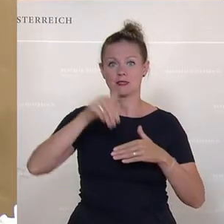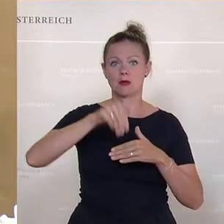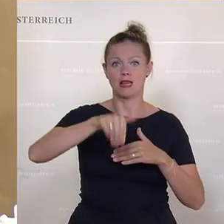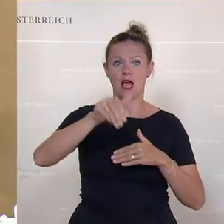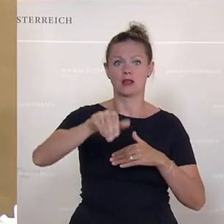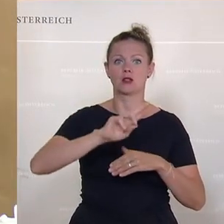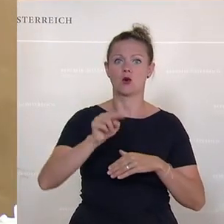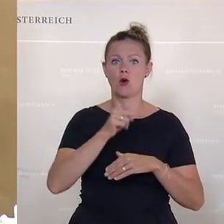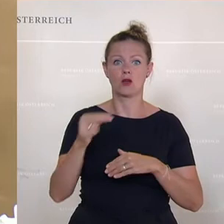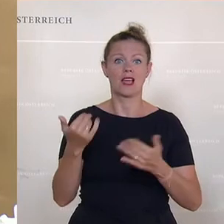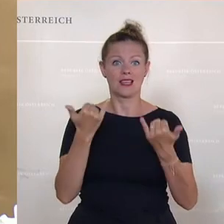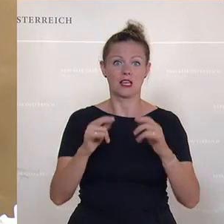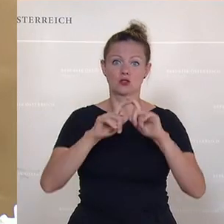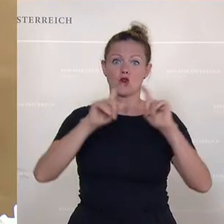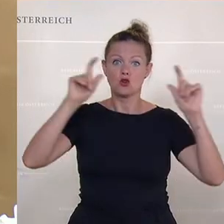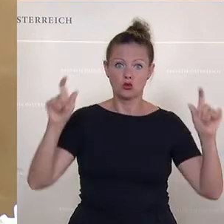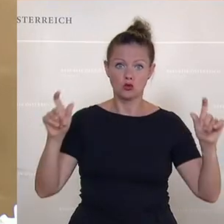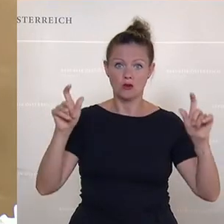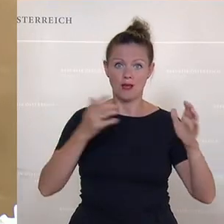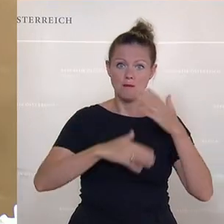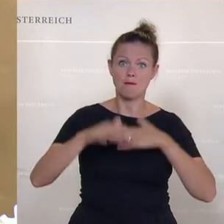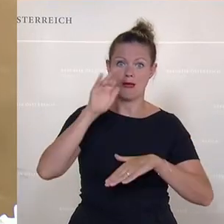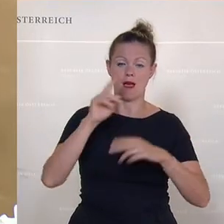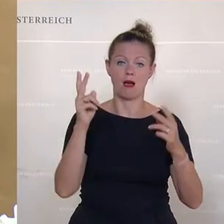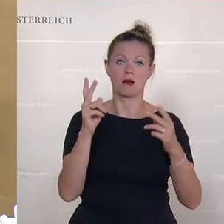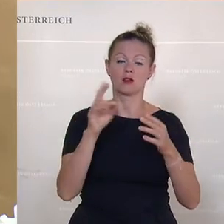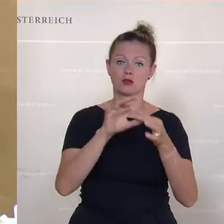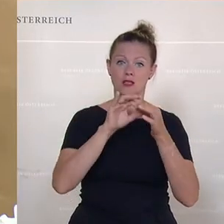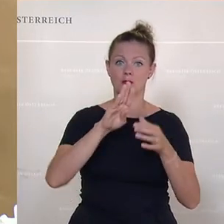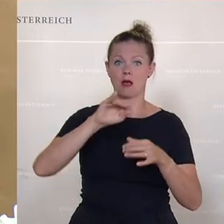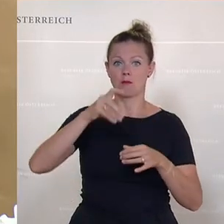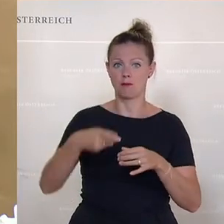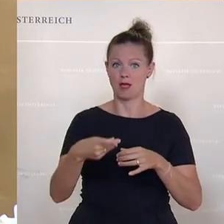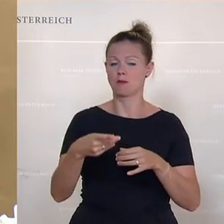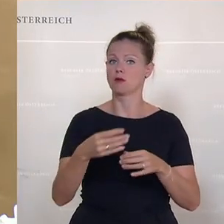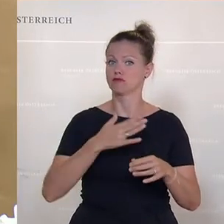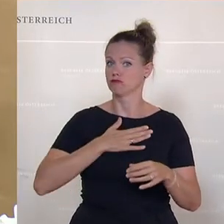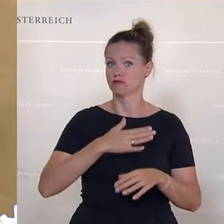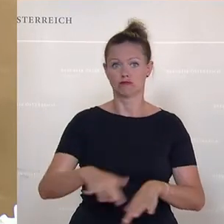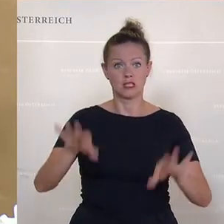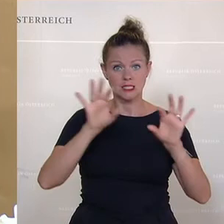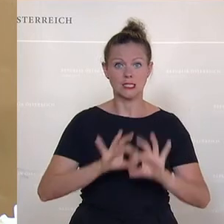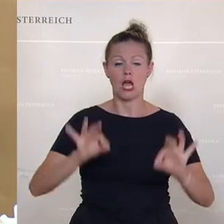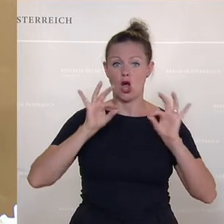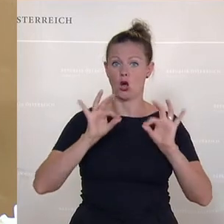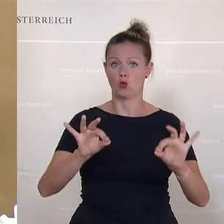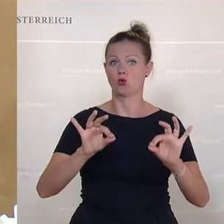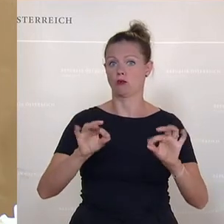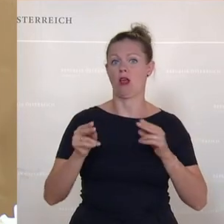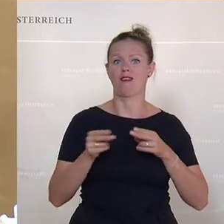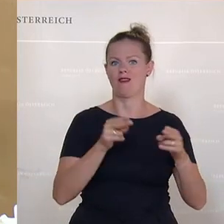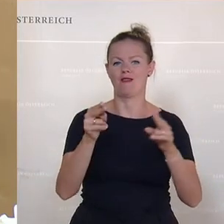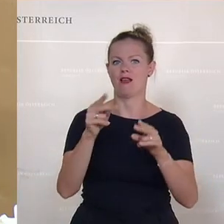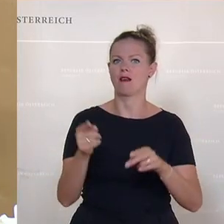Schuldenstand haben, absolut und relativ zum BIP als davor. Das heißt, wir sind hier in einem sehr, sehr guten Fahrwasser mit einer sehr